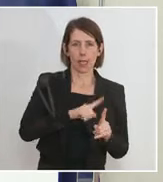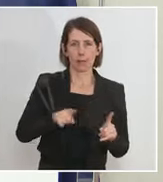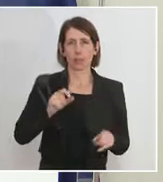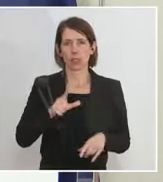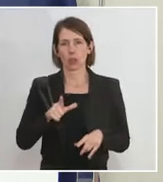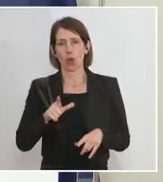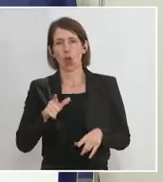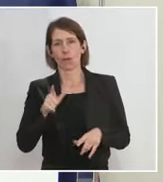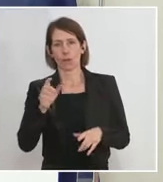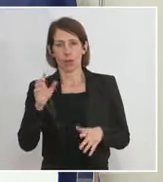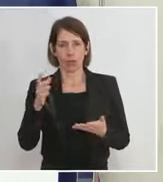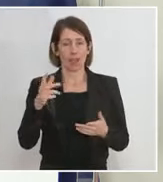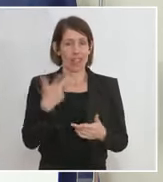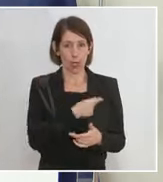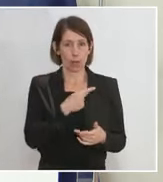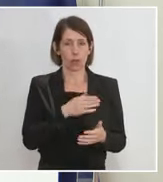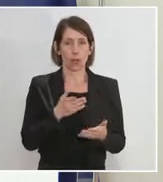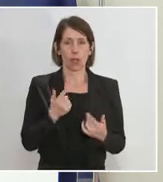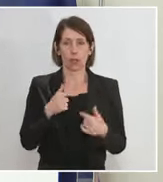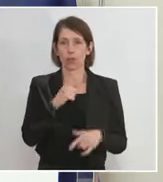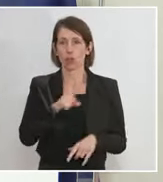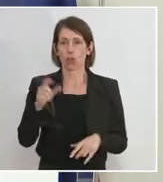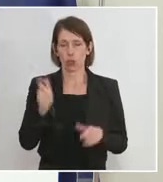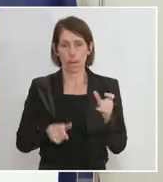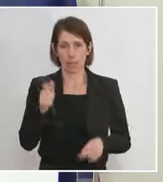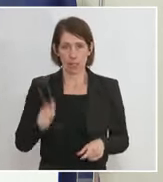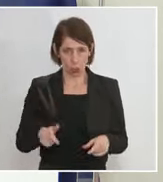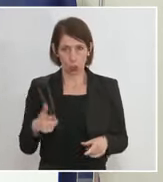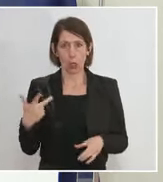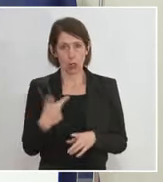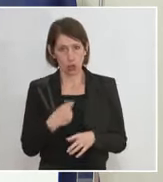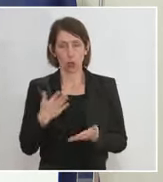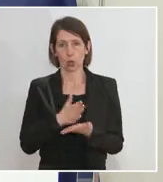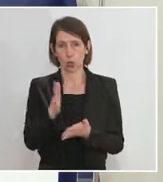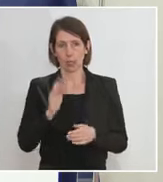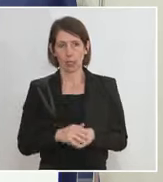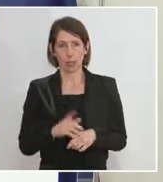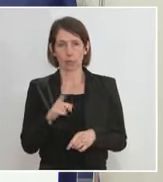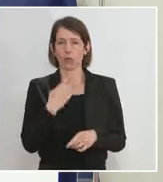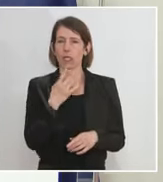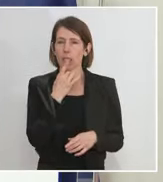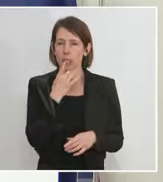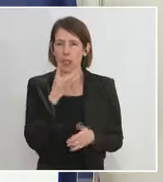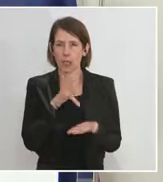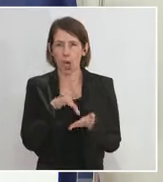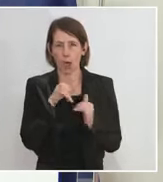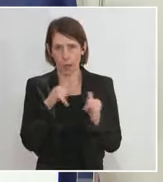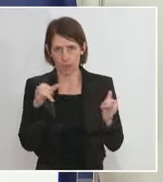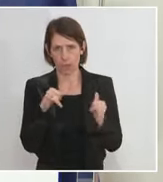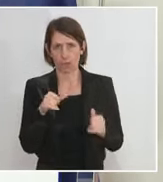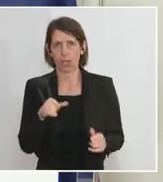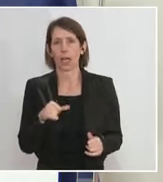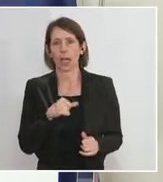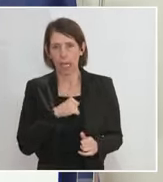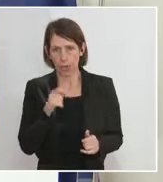Einwohner durchgeführt wurden. In unserem Fall waren es 11, irgendwas. Also wir sind hier genau im Mittelfeld. Aber einige